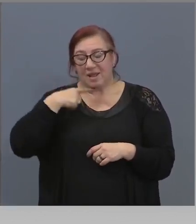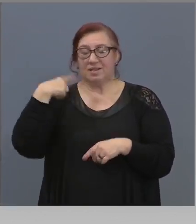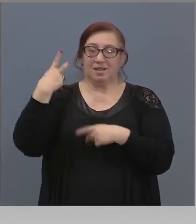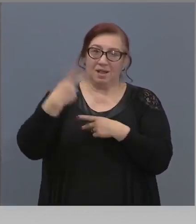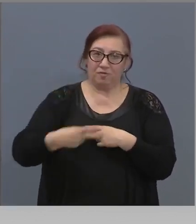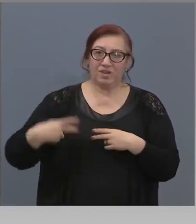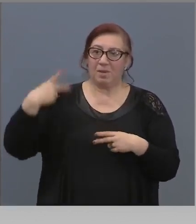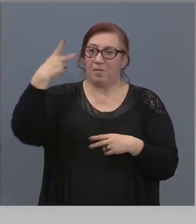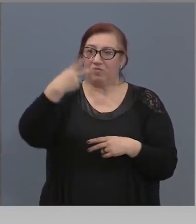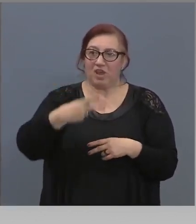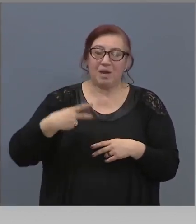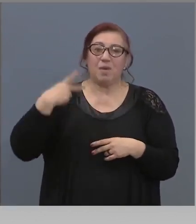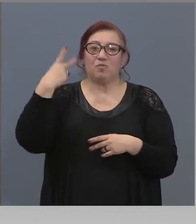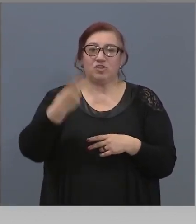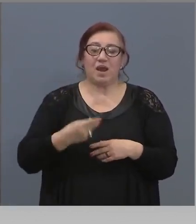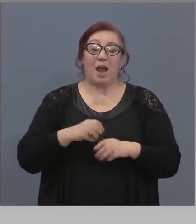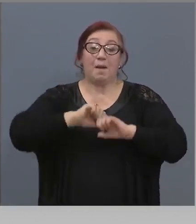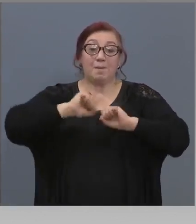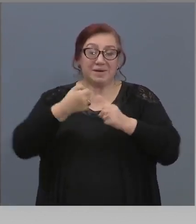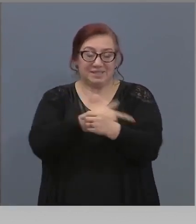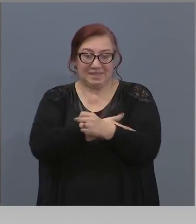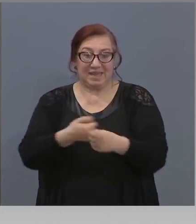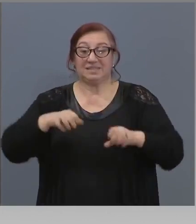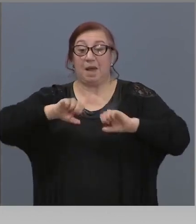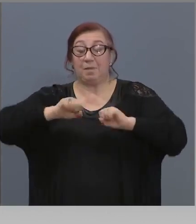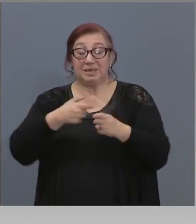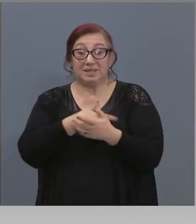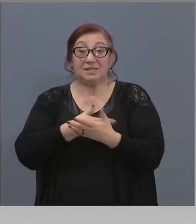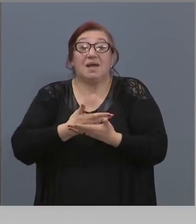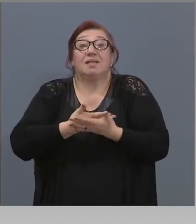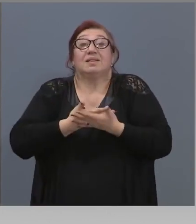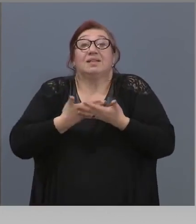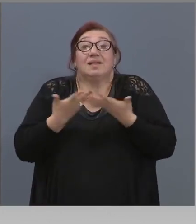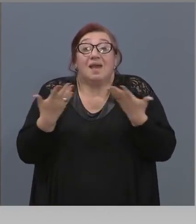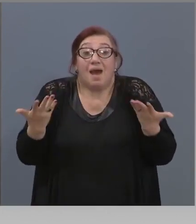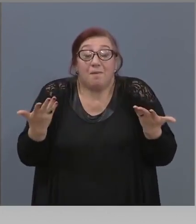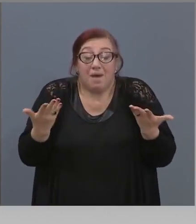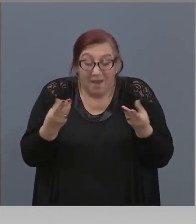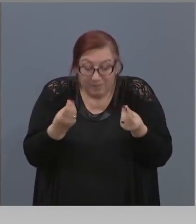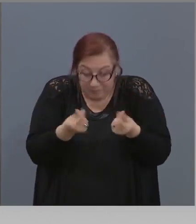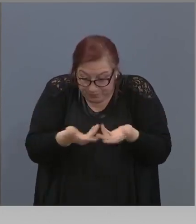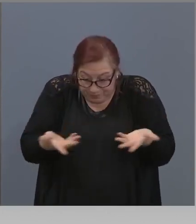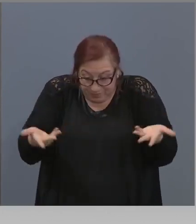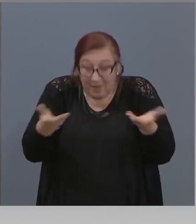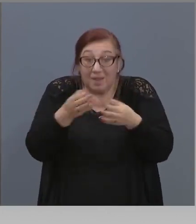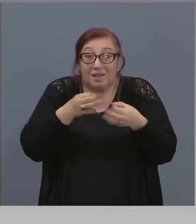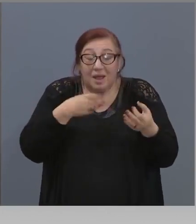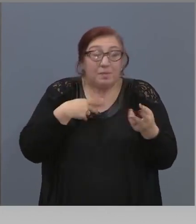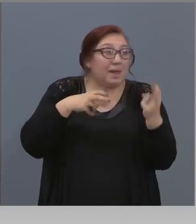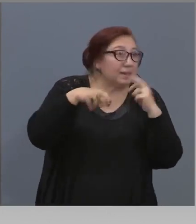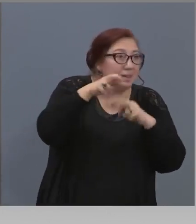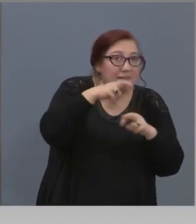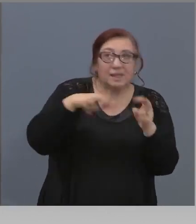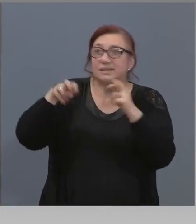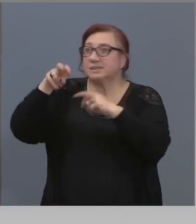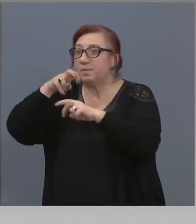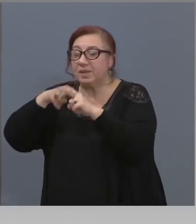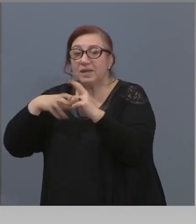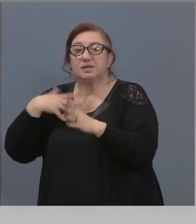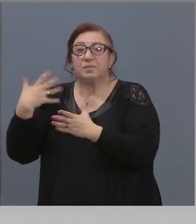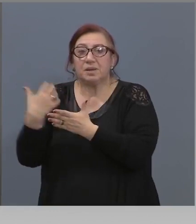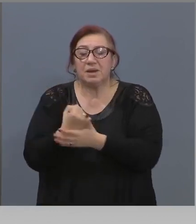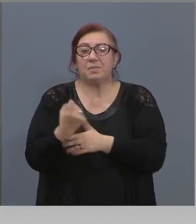бързият, те са бързият, те са теста. Няма ги физически. Поръчваме, намираме по хиляда, по две, по три, по пет хиляди.